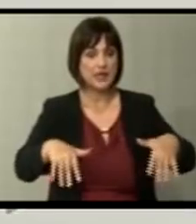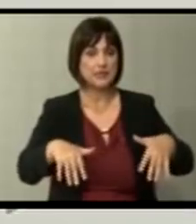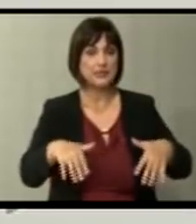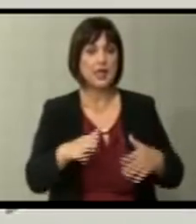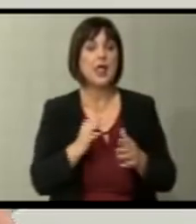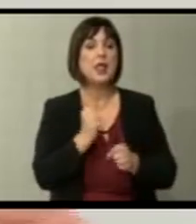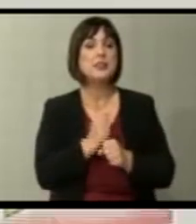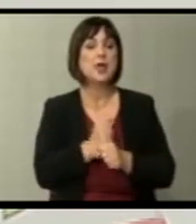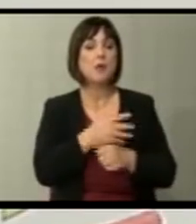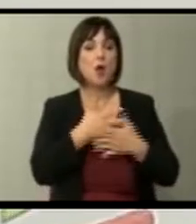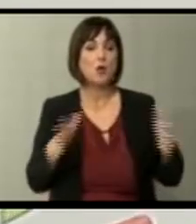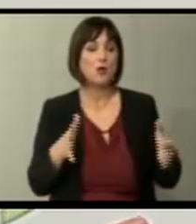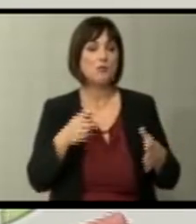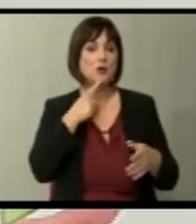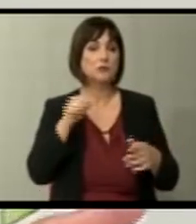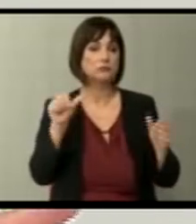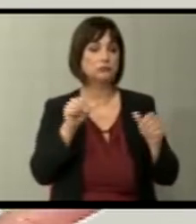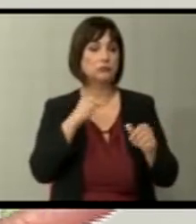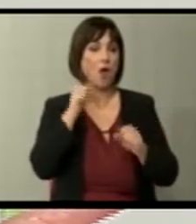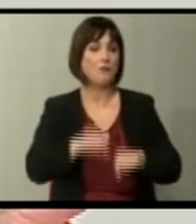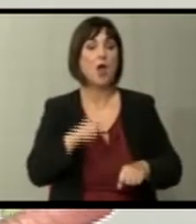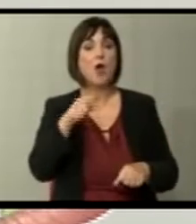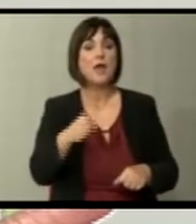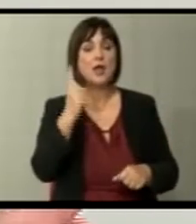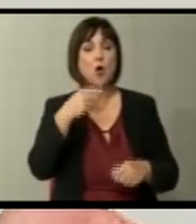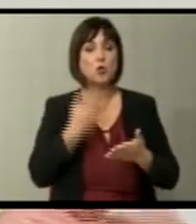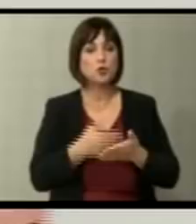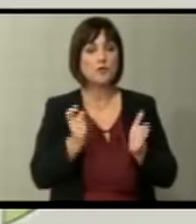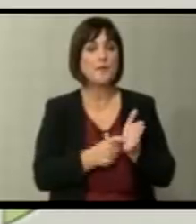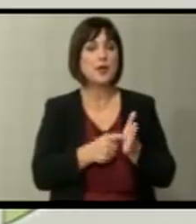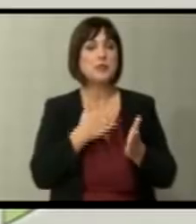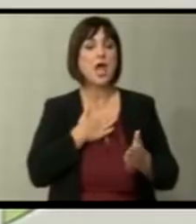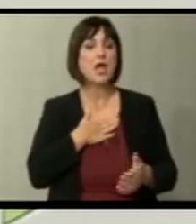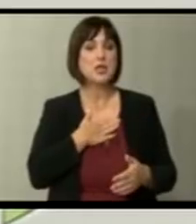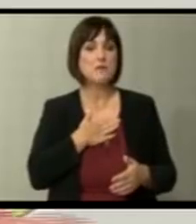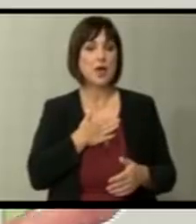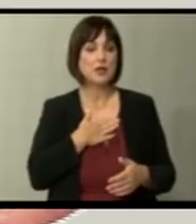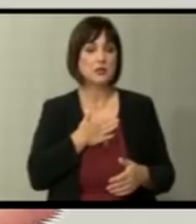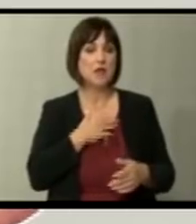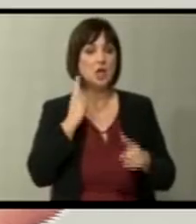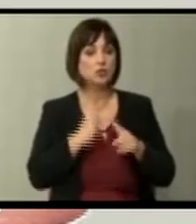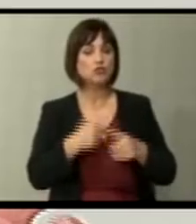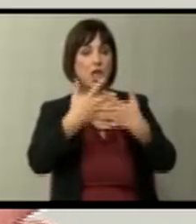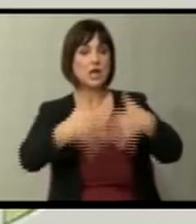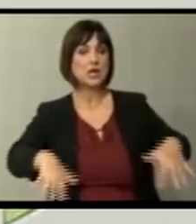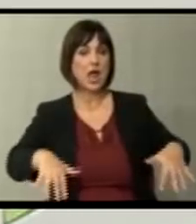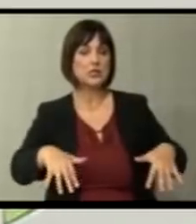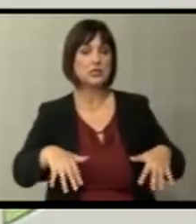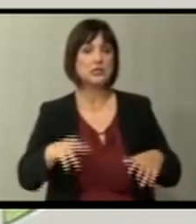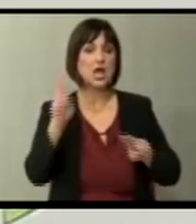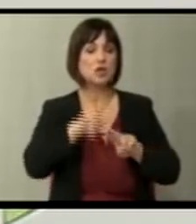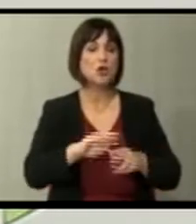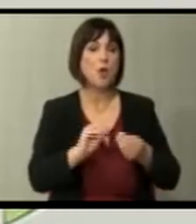Направи огромен преседан, бидејќи едно од основните барања, да имате дефинирани граници и решени